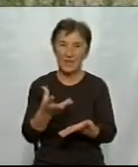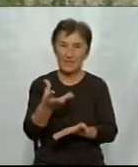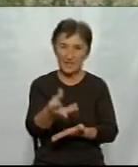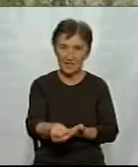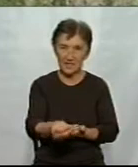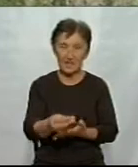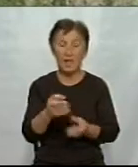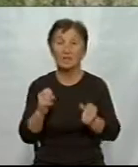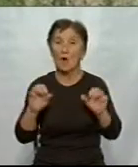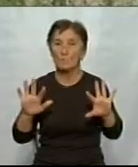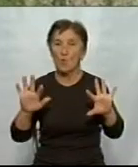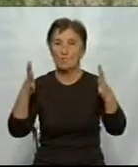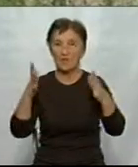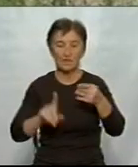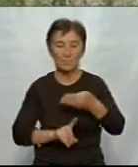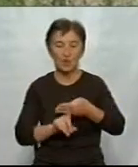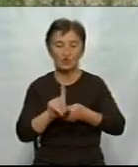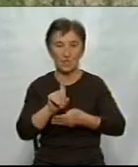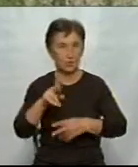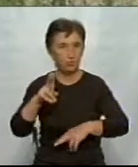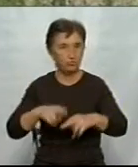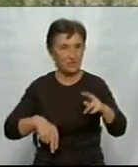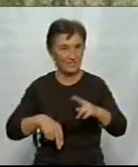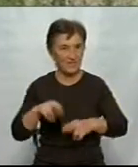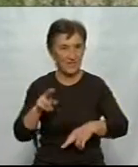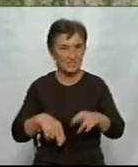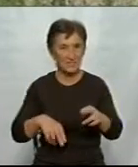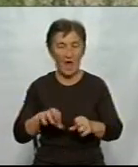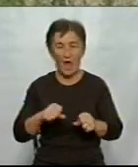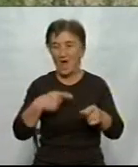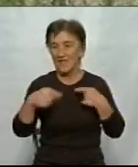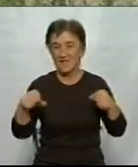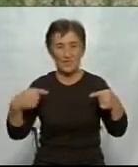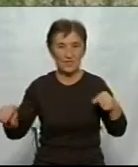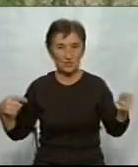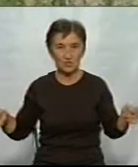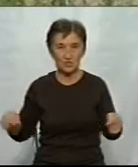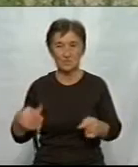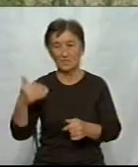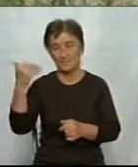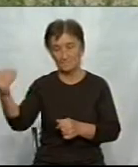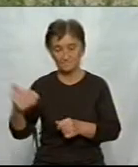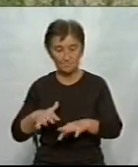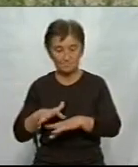момент початку будівництва. А все інше за рахунок